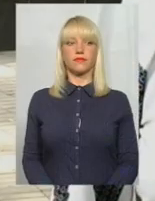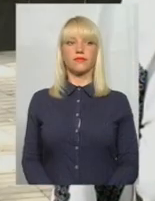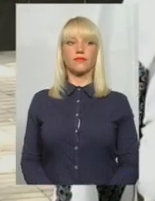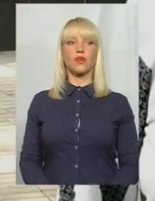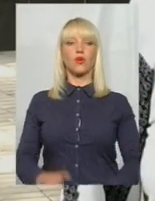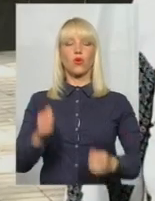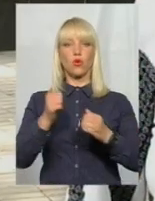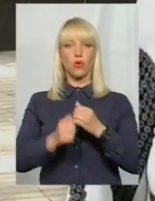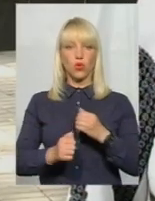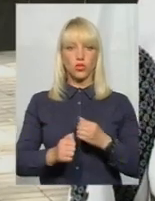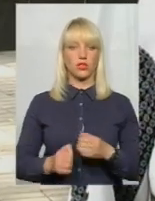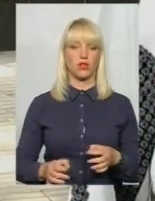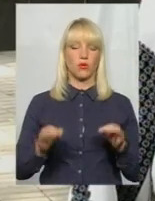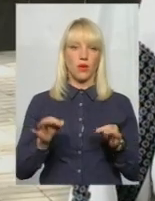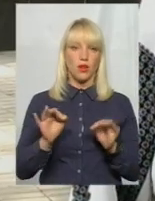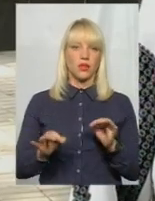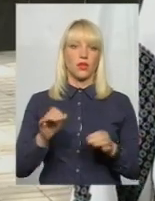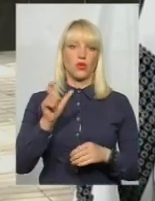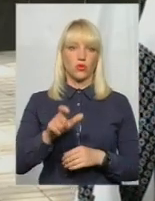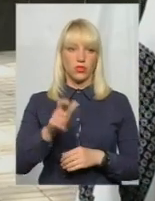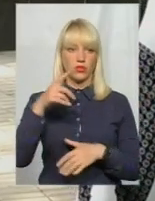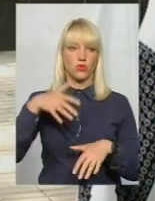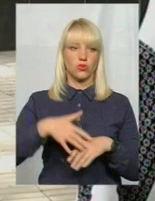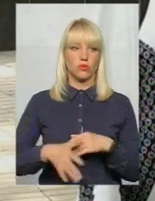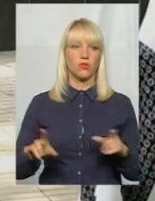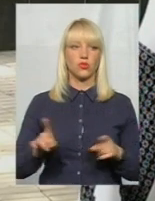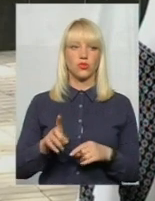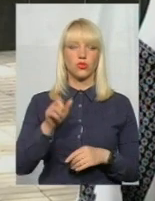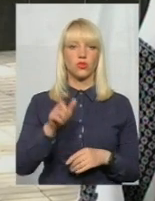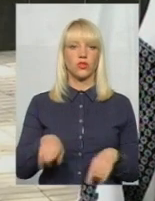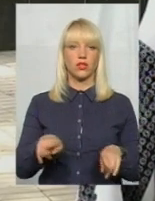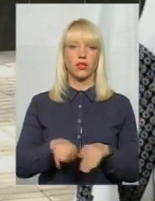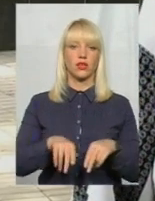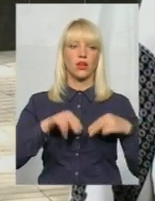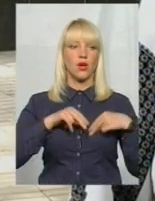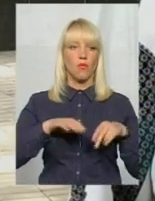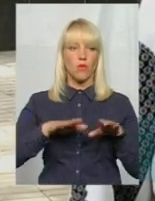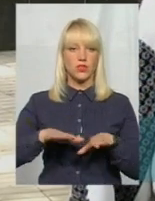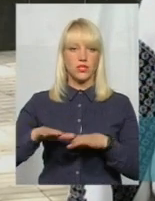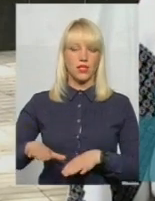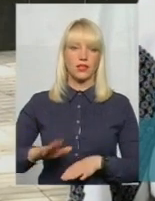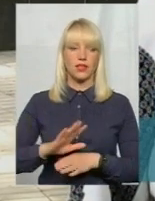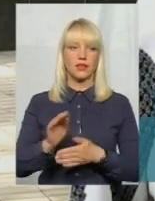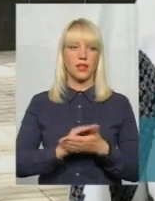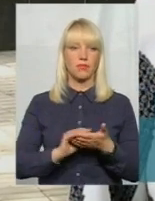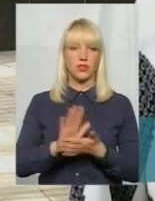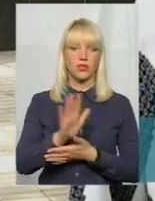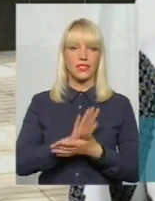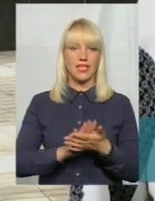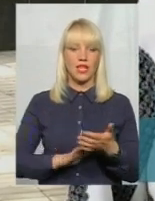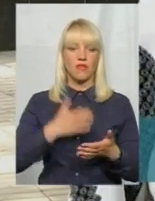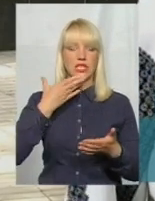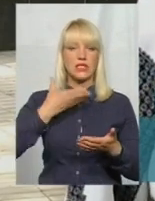Кожній адекватній людині зрозуміло, що люди на таких посадах не пишуть заяви за власним